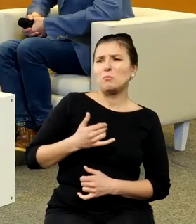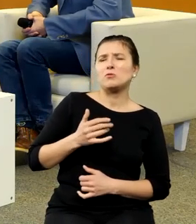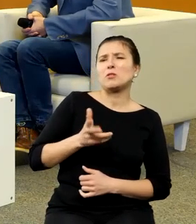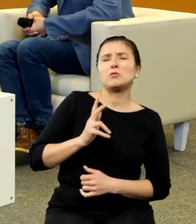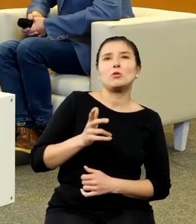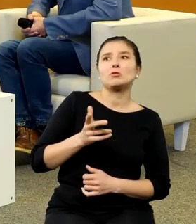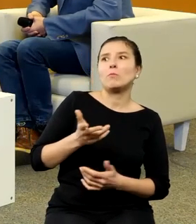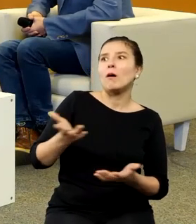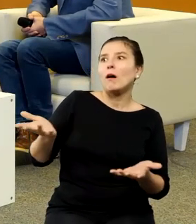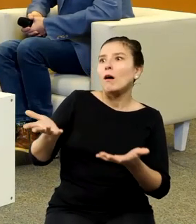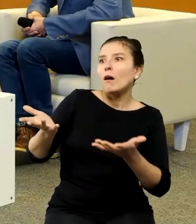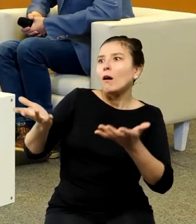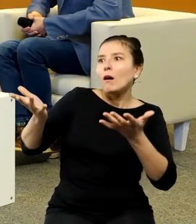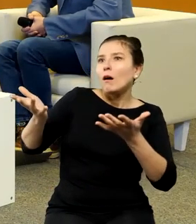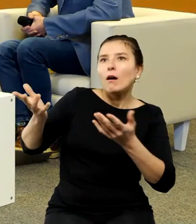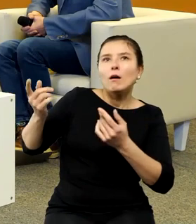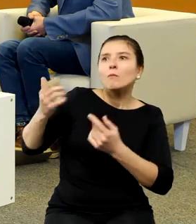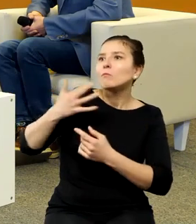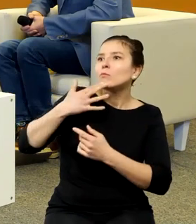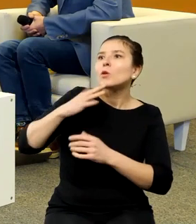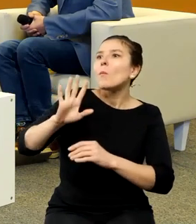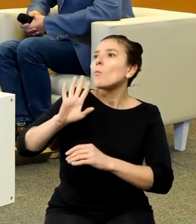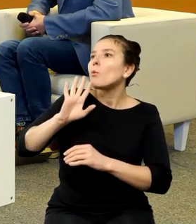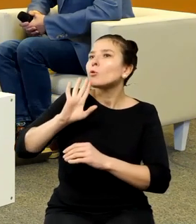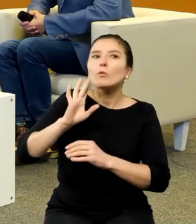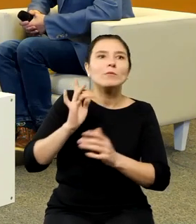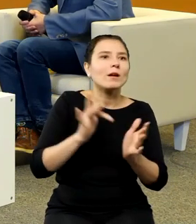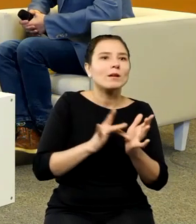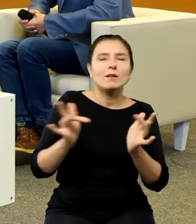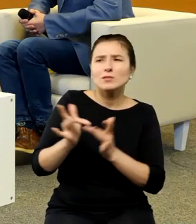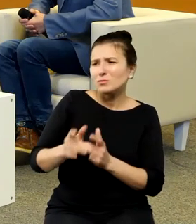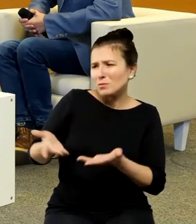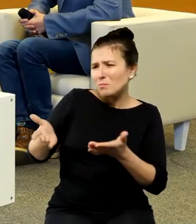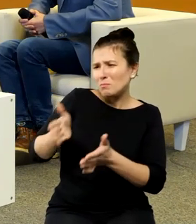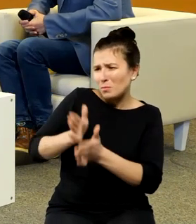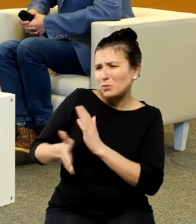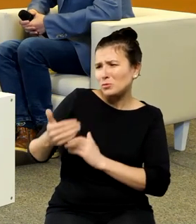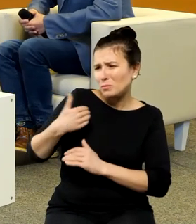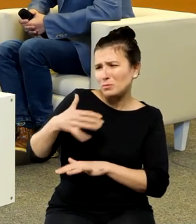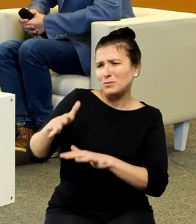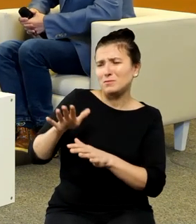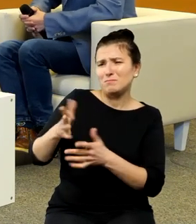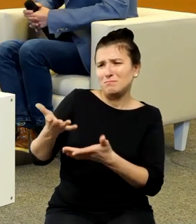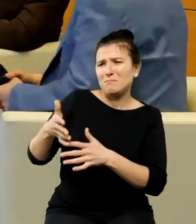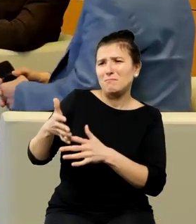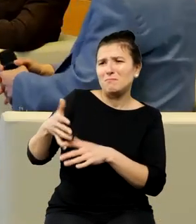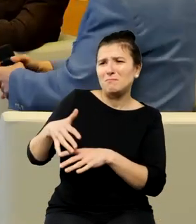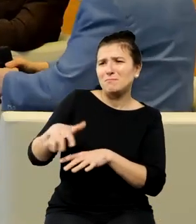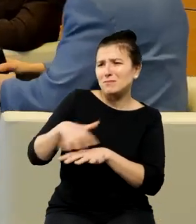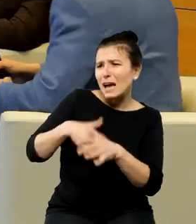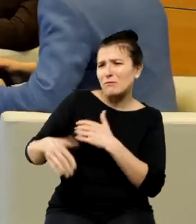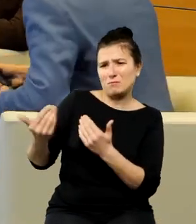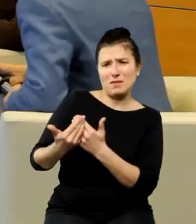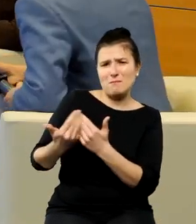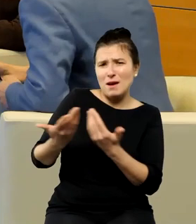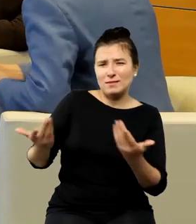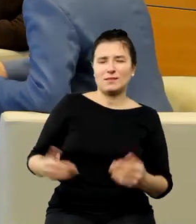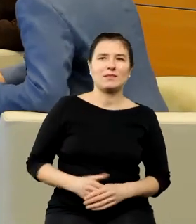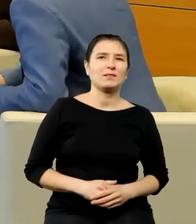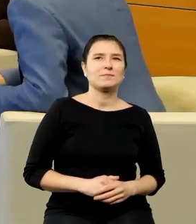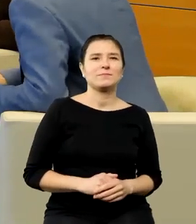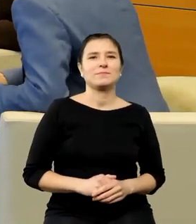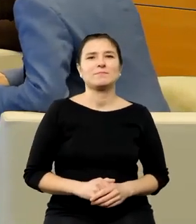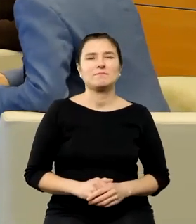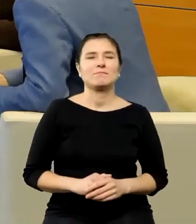właśnie Mesjasza bo przecież moim zdaniem to były chłodne racjonalne matematyka nie żaden ale taka jest kultura że ona przestwarza ale oczywiście po prostu